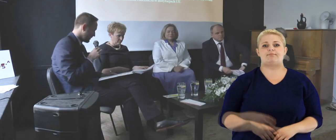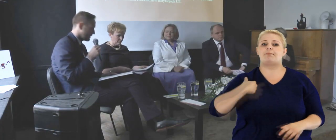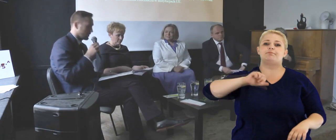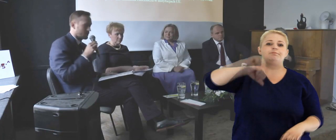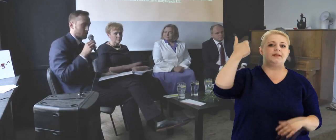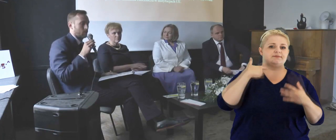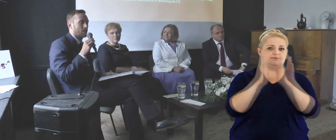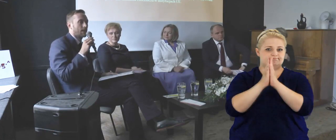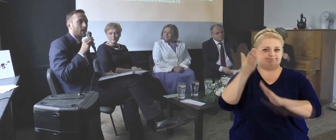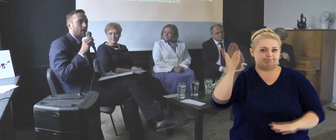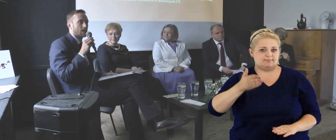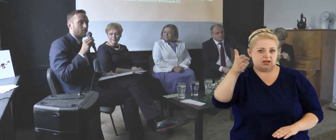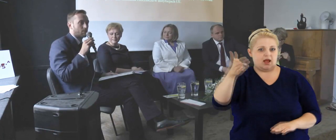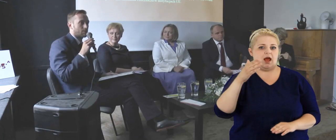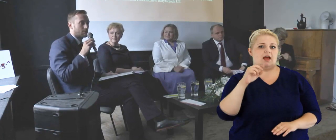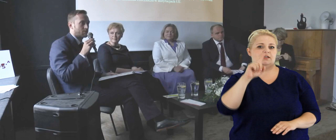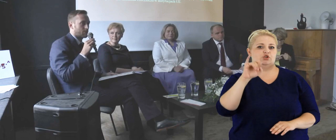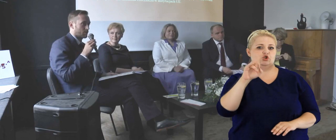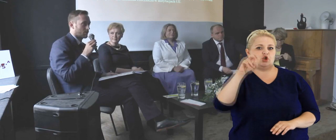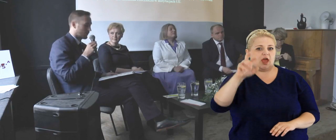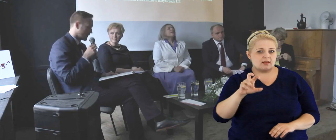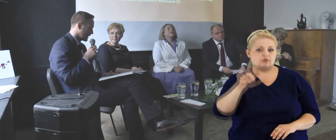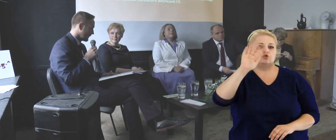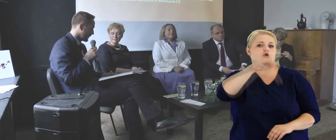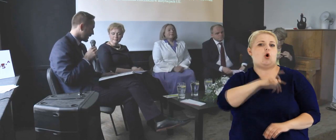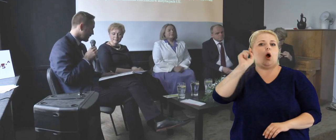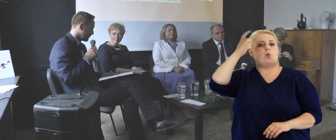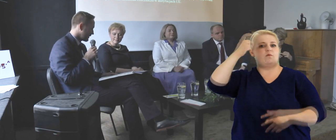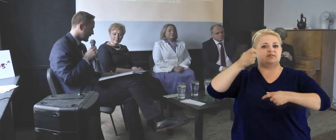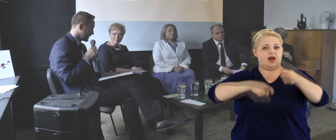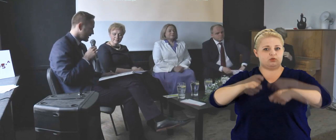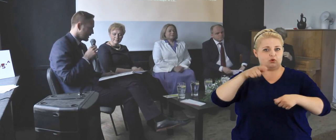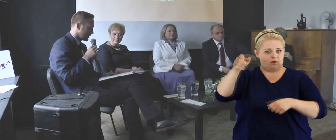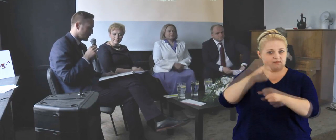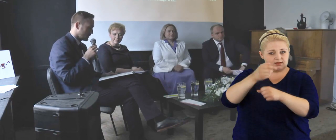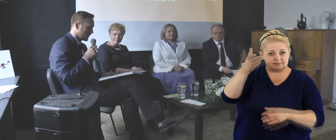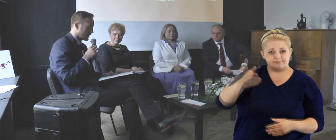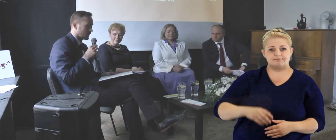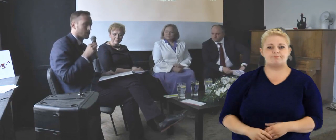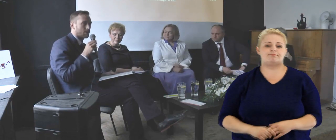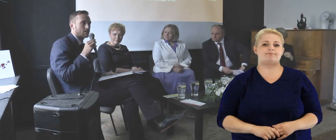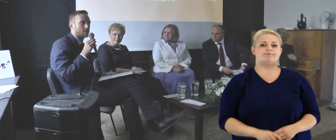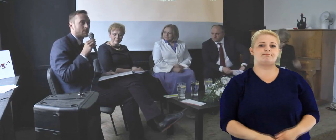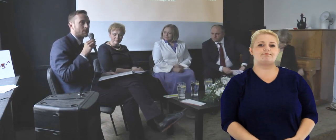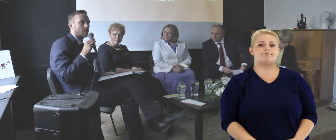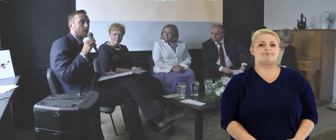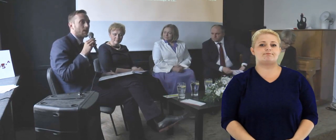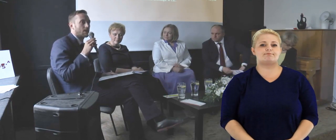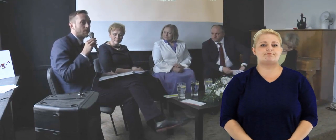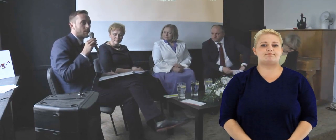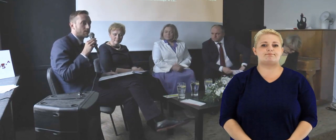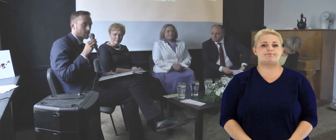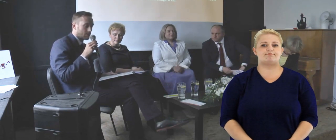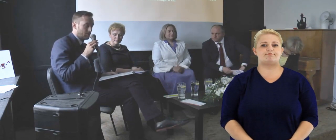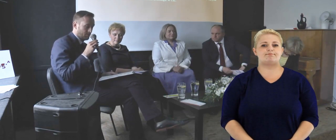najpierw będę chciał poprosić Panią Małgorzatę Molendę Zdziech z